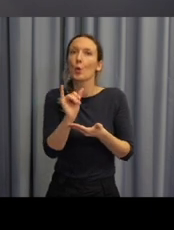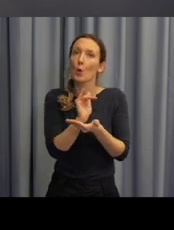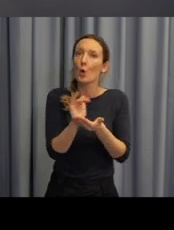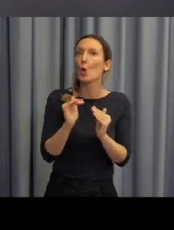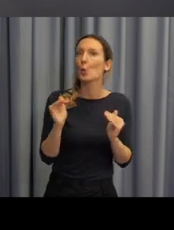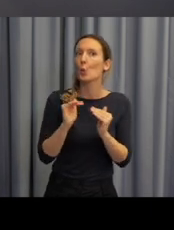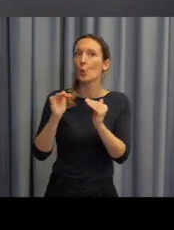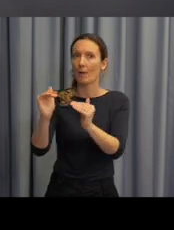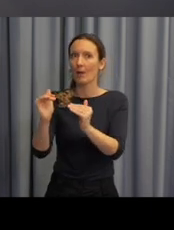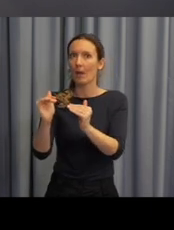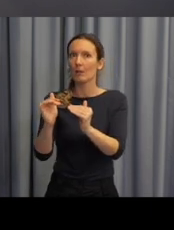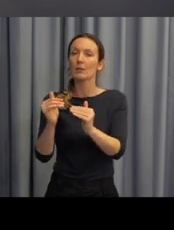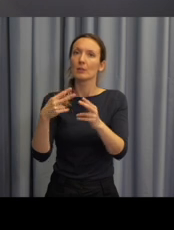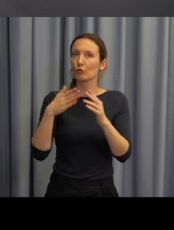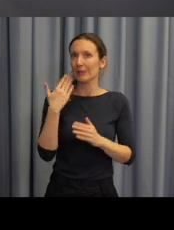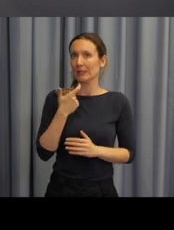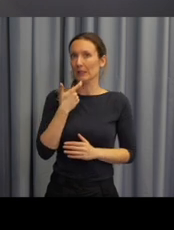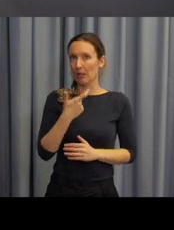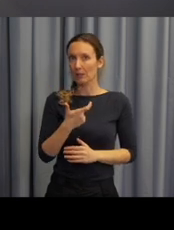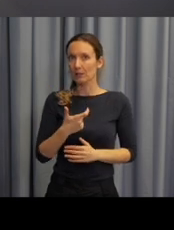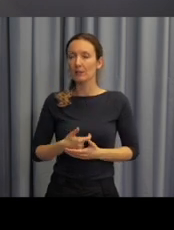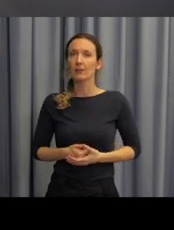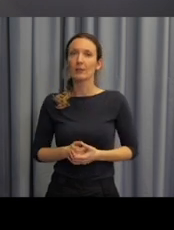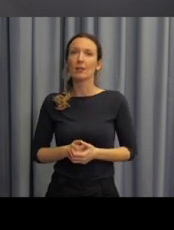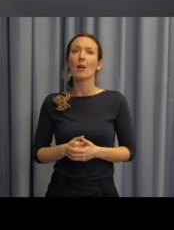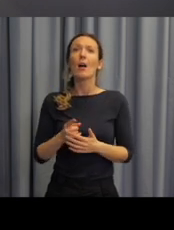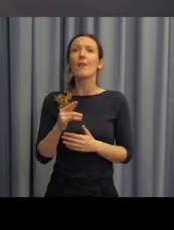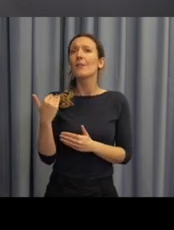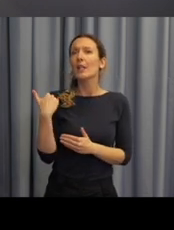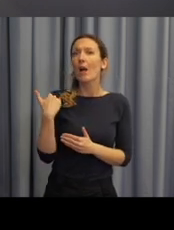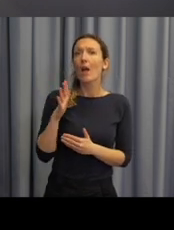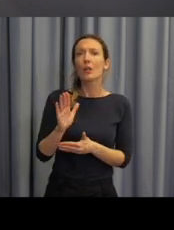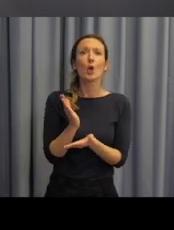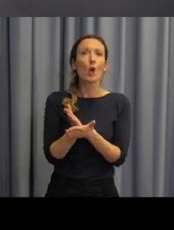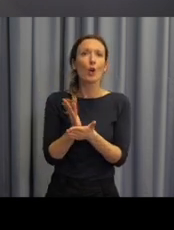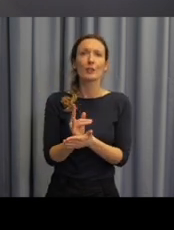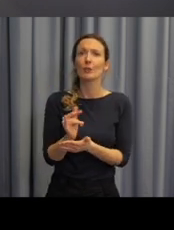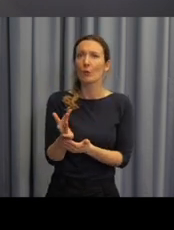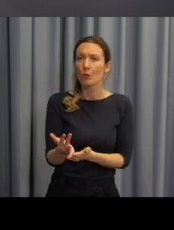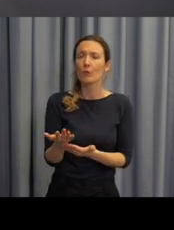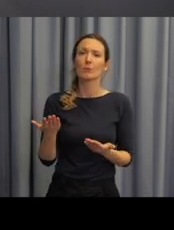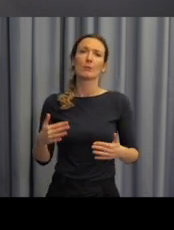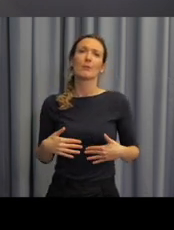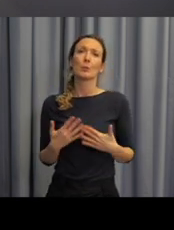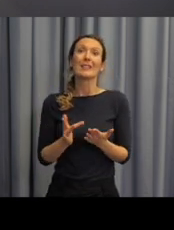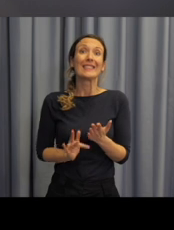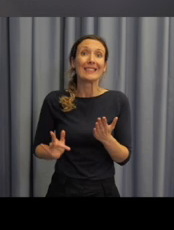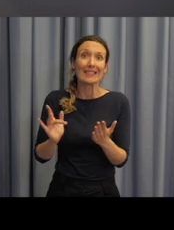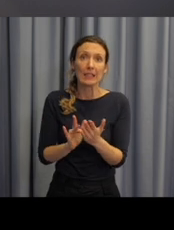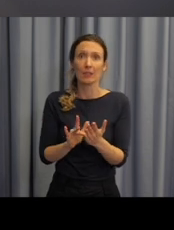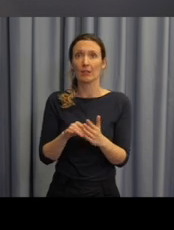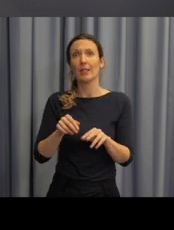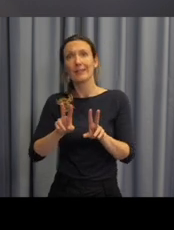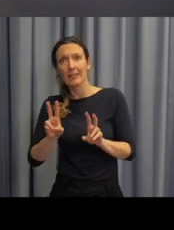je ten pracovní list určen, jsou tam informace o věku žáků, o tématu a hlavně jsou tam vypsány